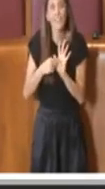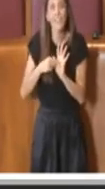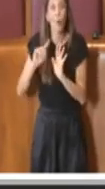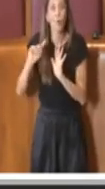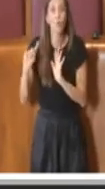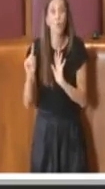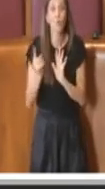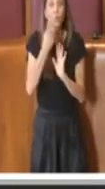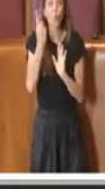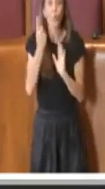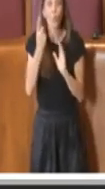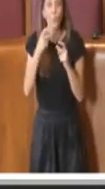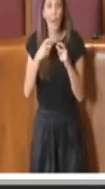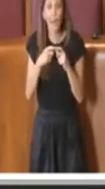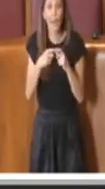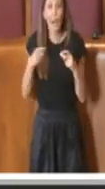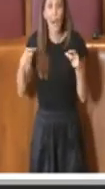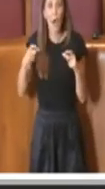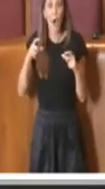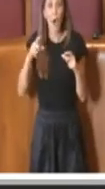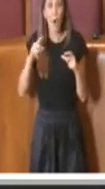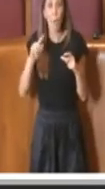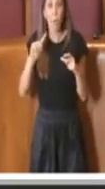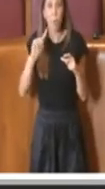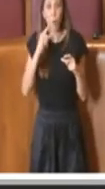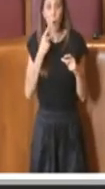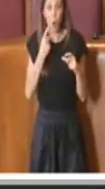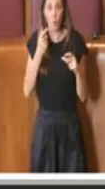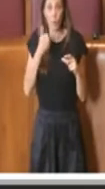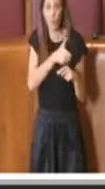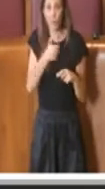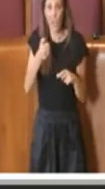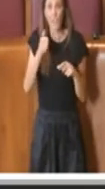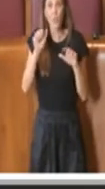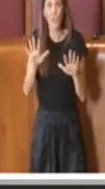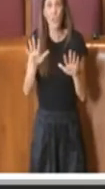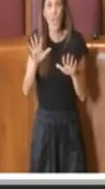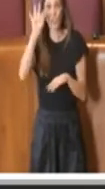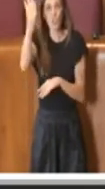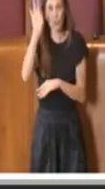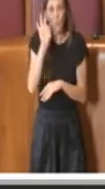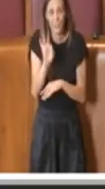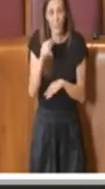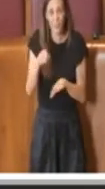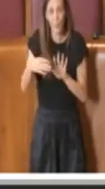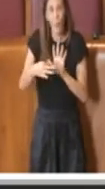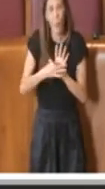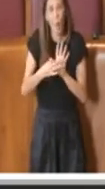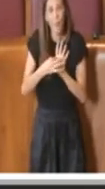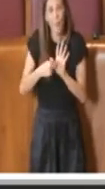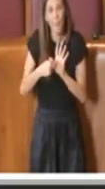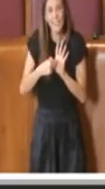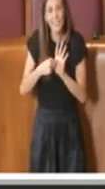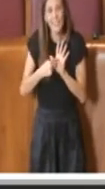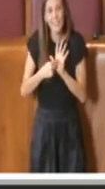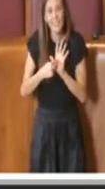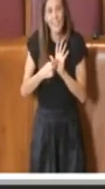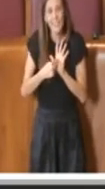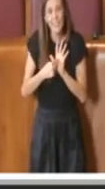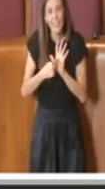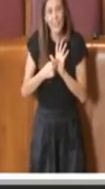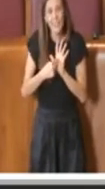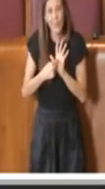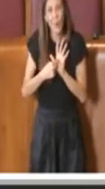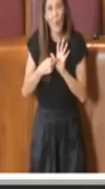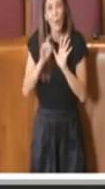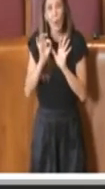110% cosiddetto, perché è una normativa speciale che si incardina in quella